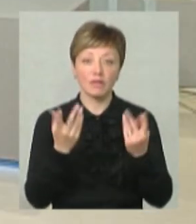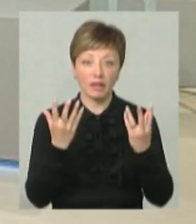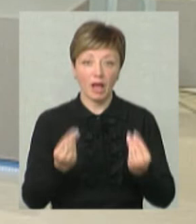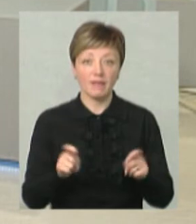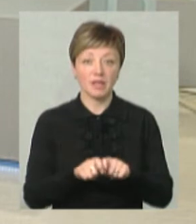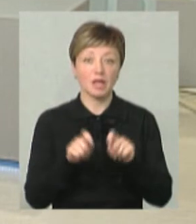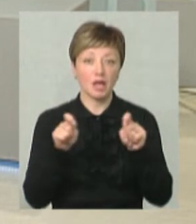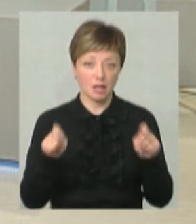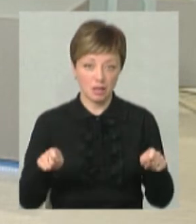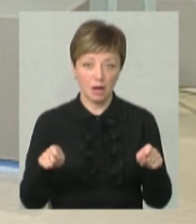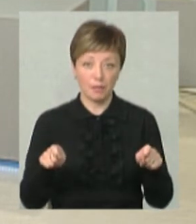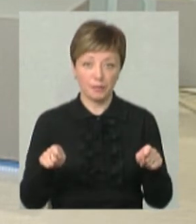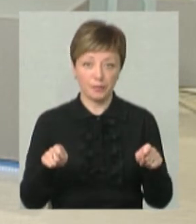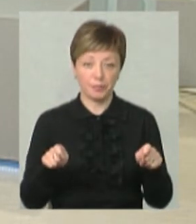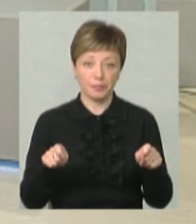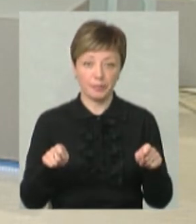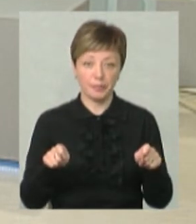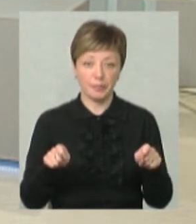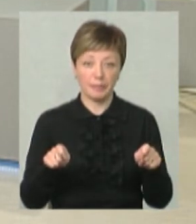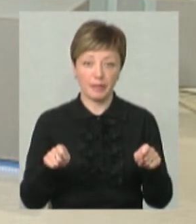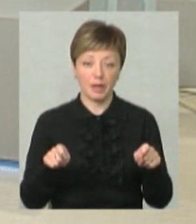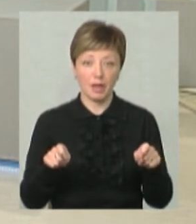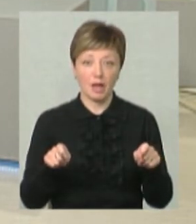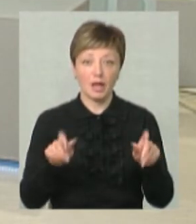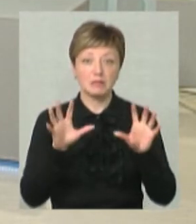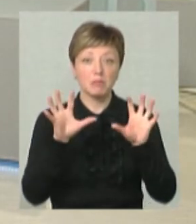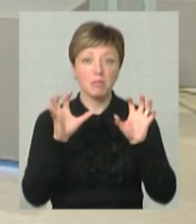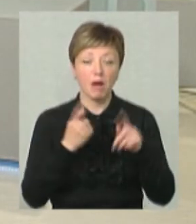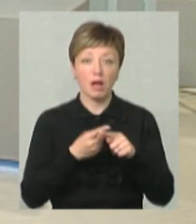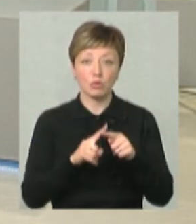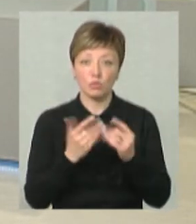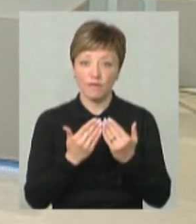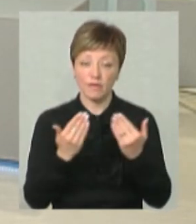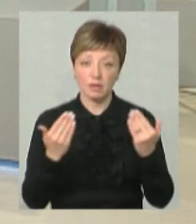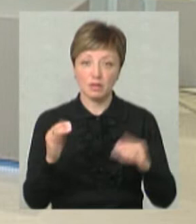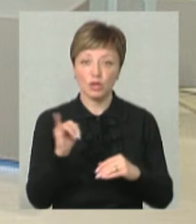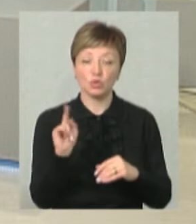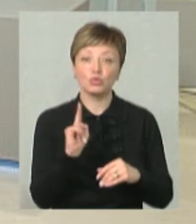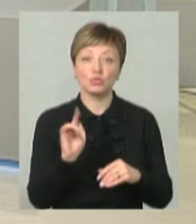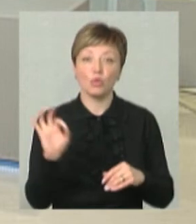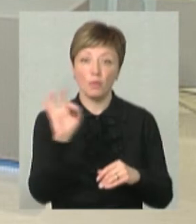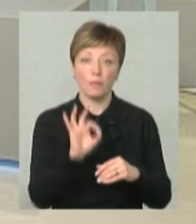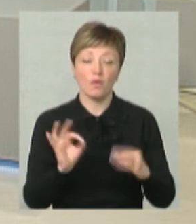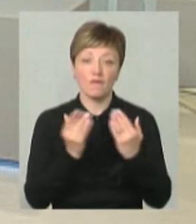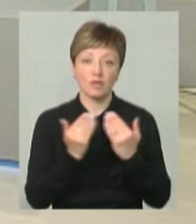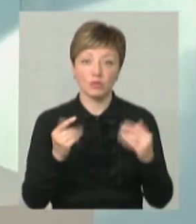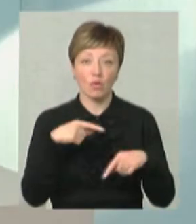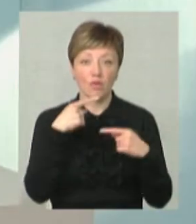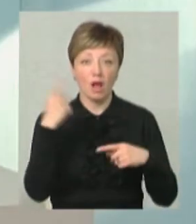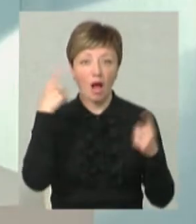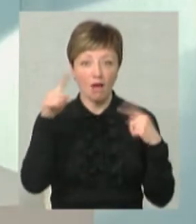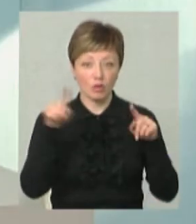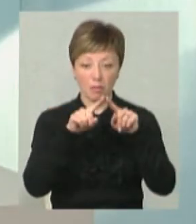відкриття сприймали цю виставку і що про виставку говорили автори